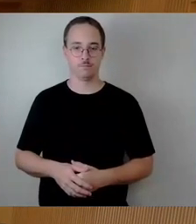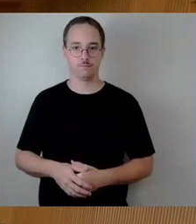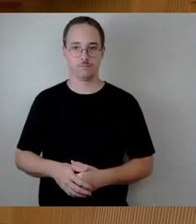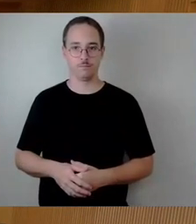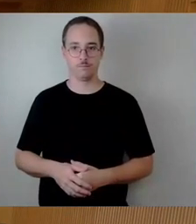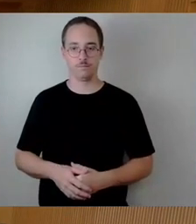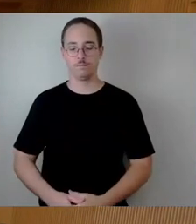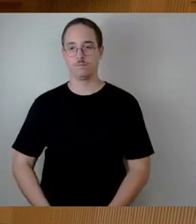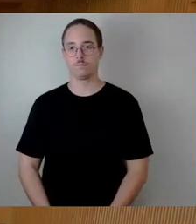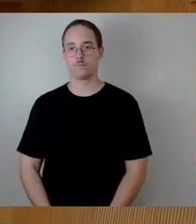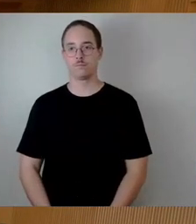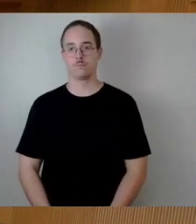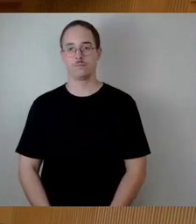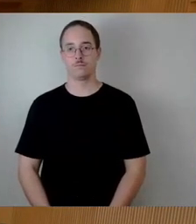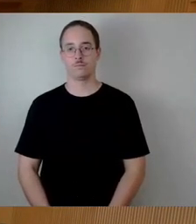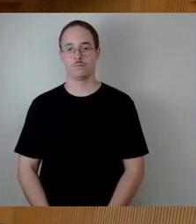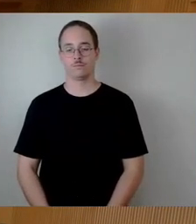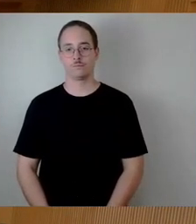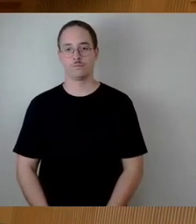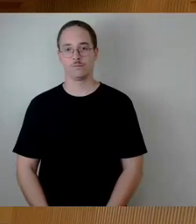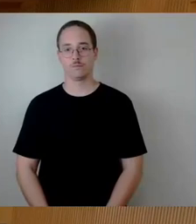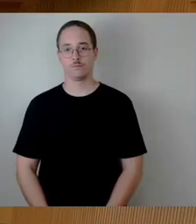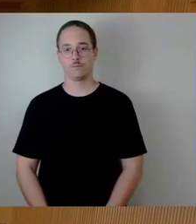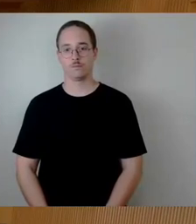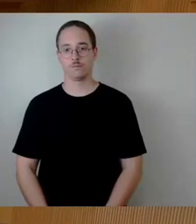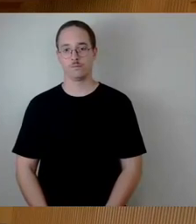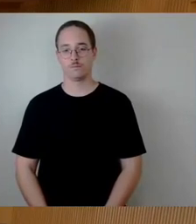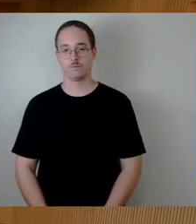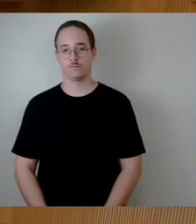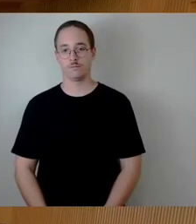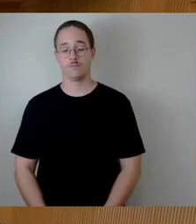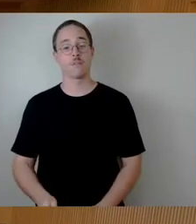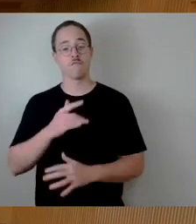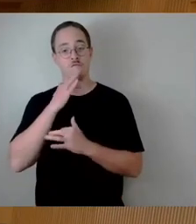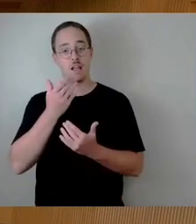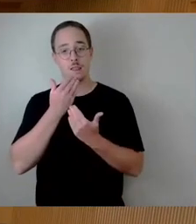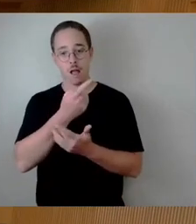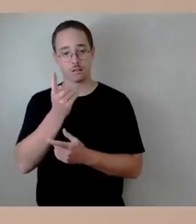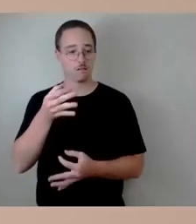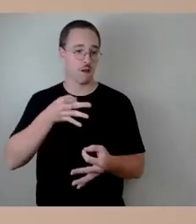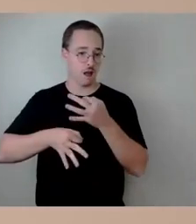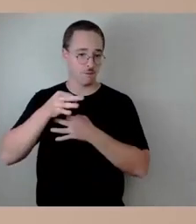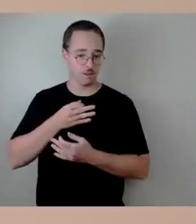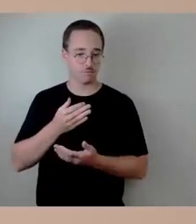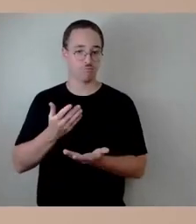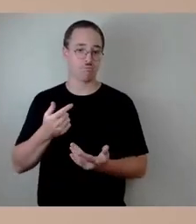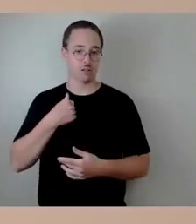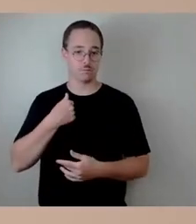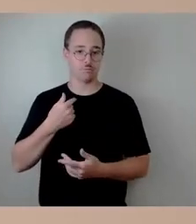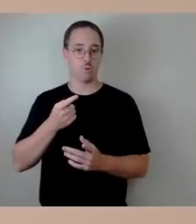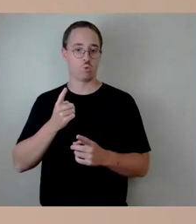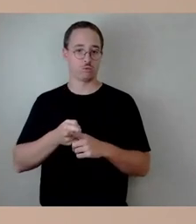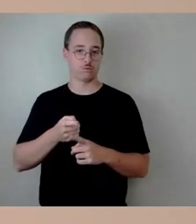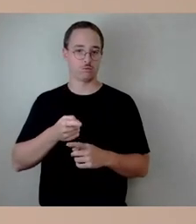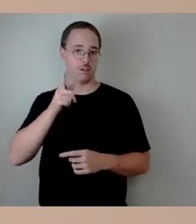Ja, vielen Dank, Herr Engel, für die Fragen. Also Sie haben ja durch die Ausführung von Frau Prüfer und mir schon mitbekommen, dass der